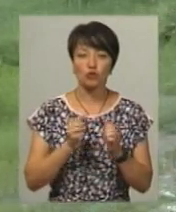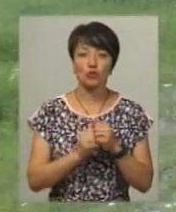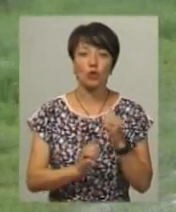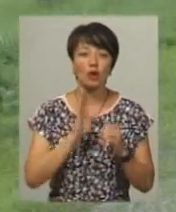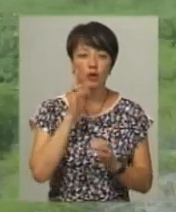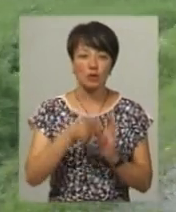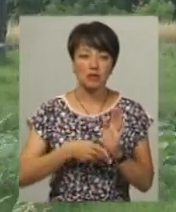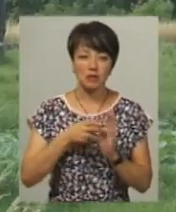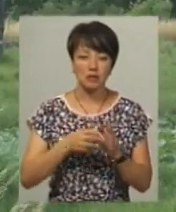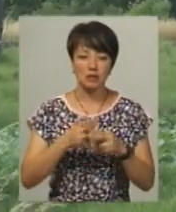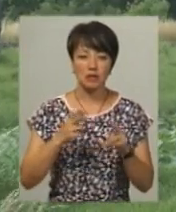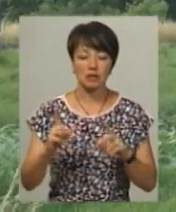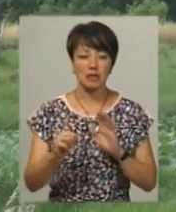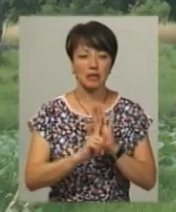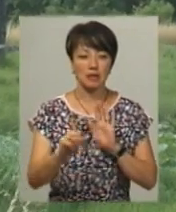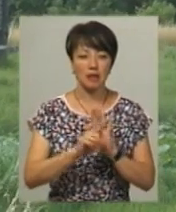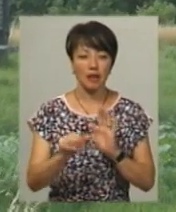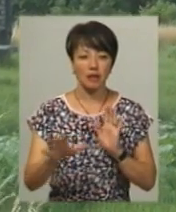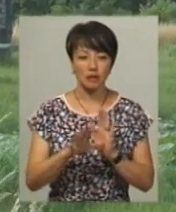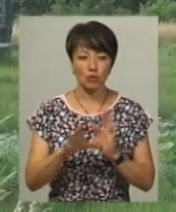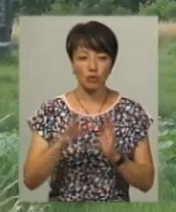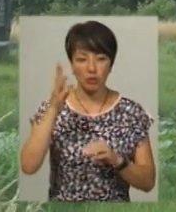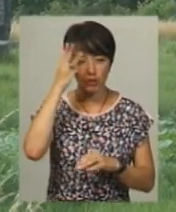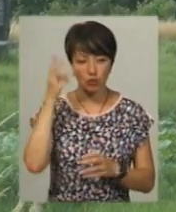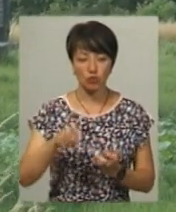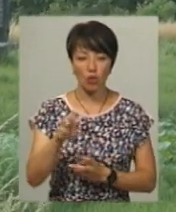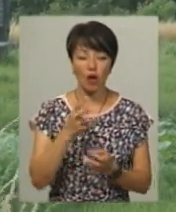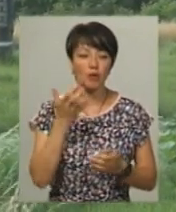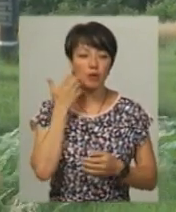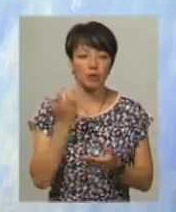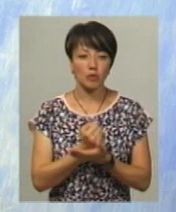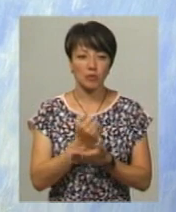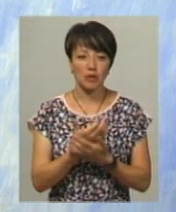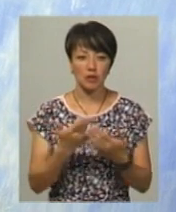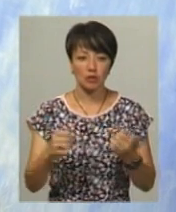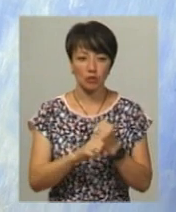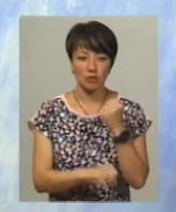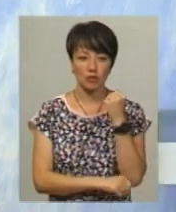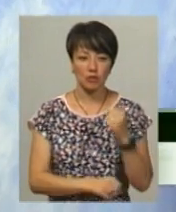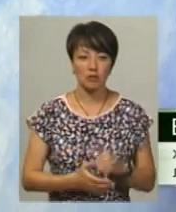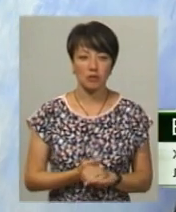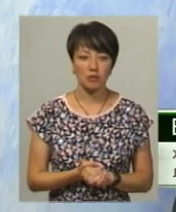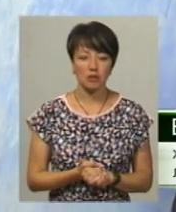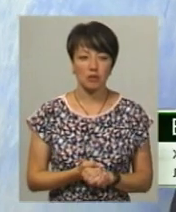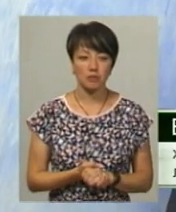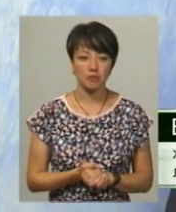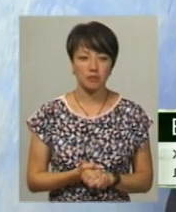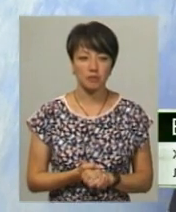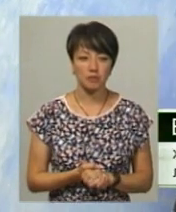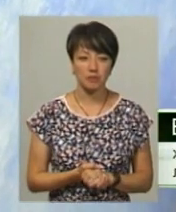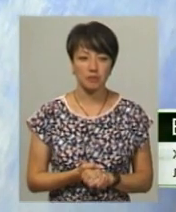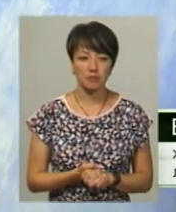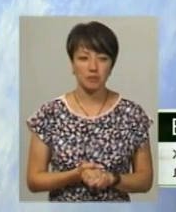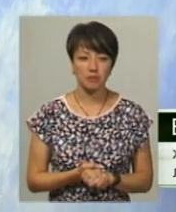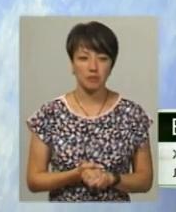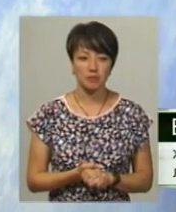на залізничну станцію. Він їздить електричкою до Хмельницького, там шукає підробітків різноробом. Можу робити, там